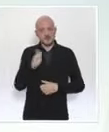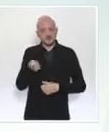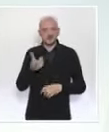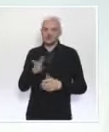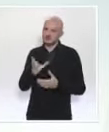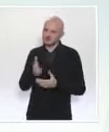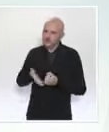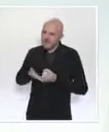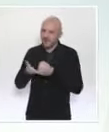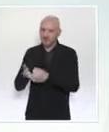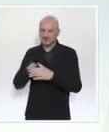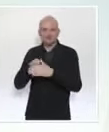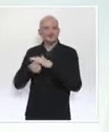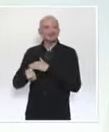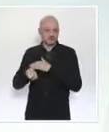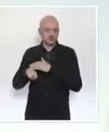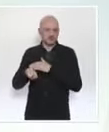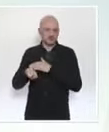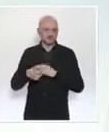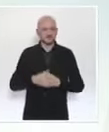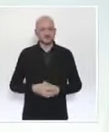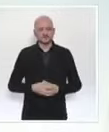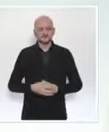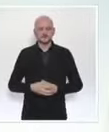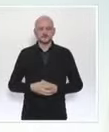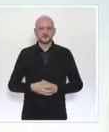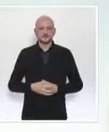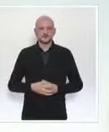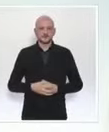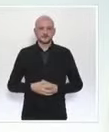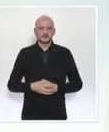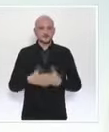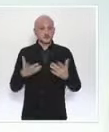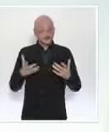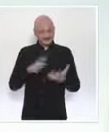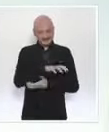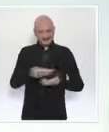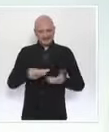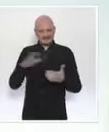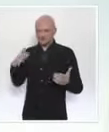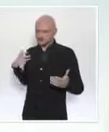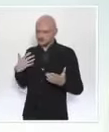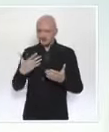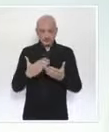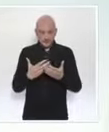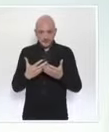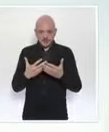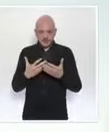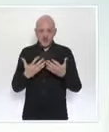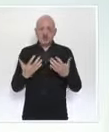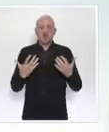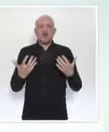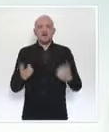été renforcées. Nous ne sortirons de cette crise que si nous avançons par étapes et avec prudence.